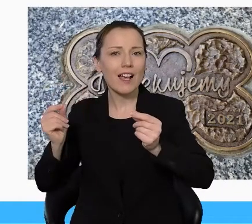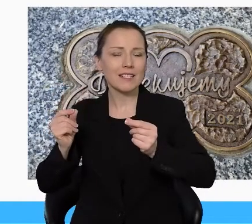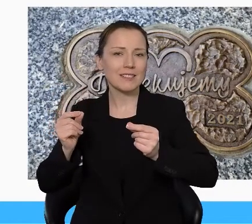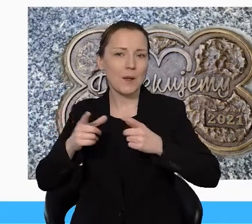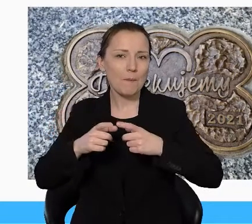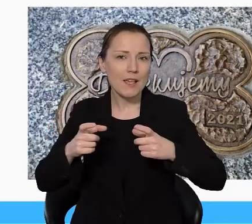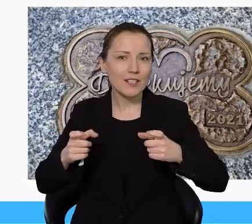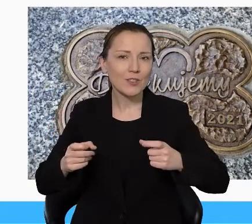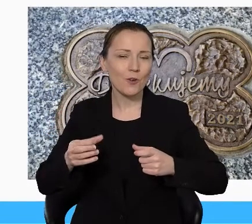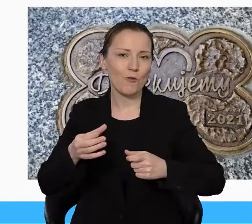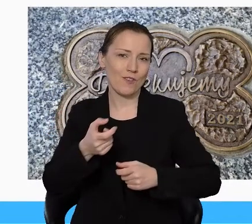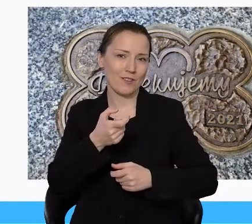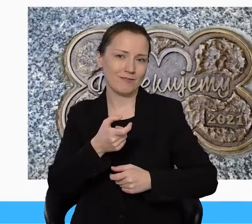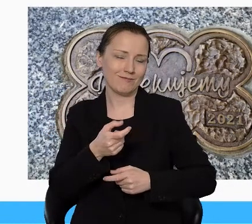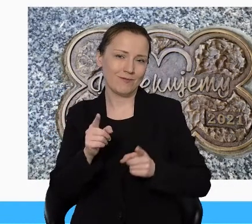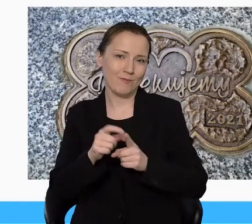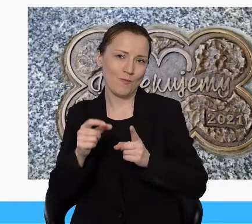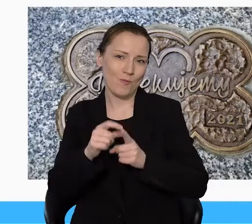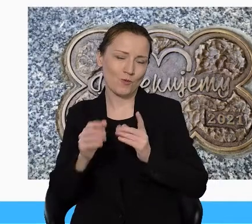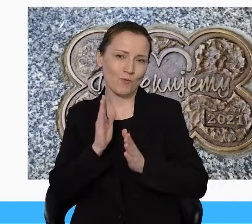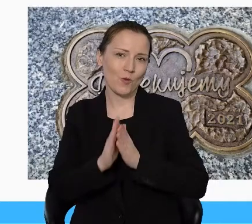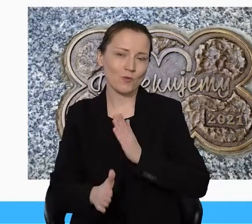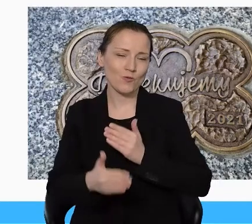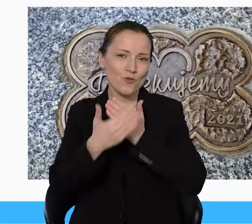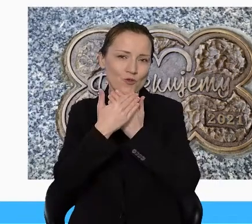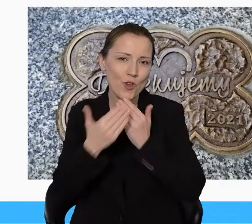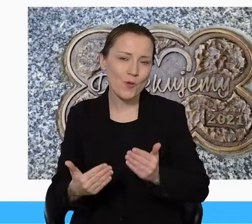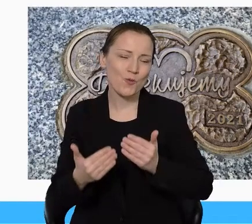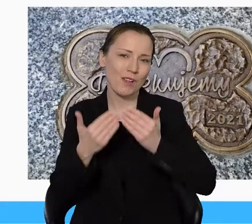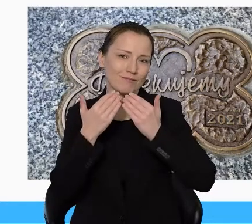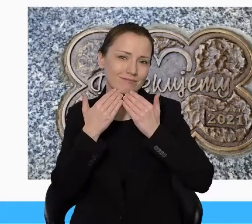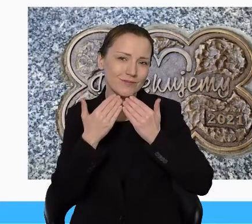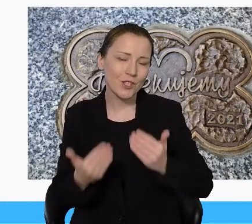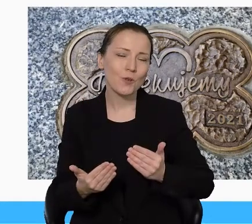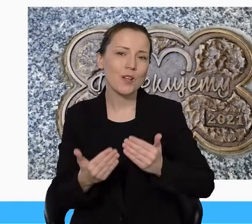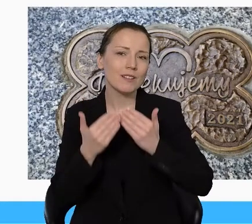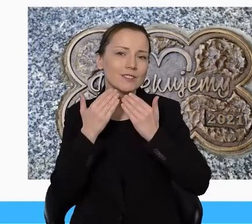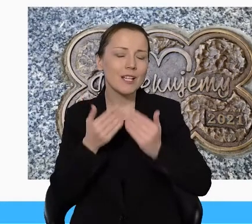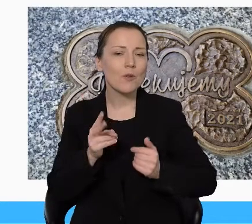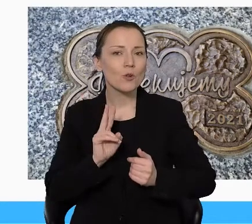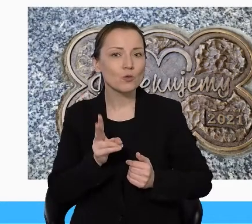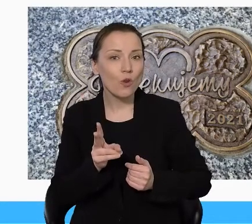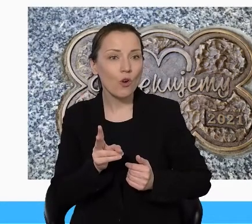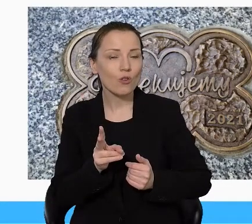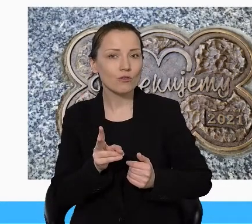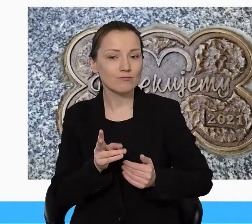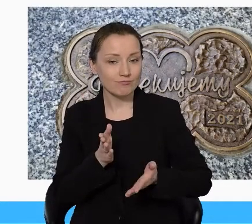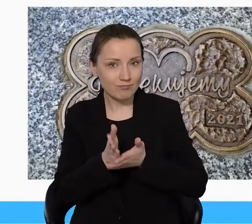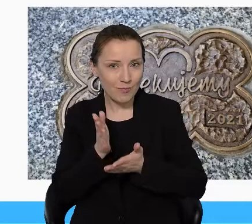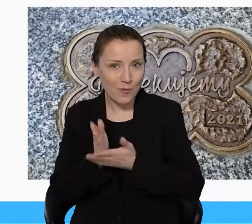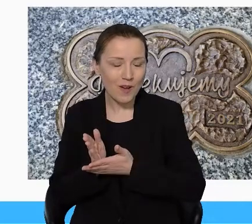i najpiękniejszym. Dziękujemy. Dziękujemy każdemu, kto podjął się pomocy w